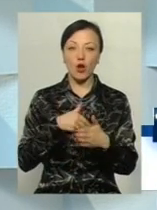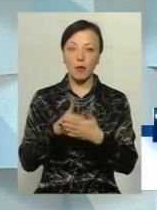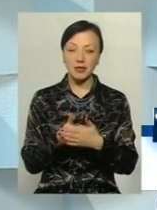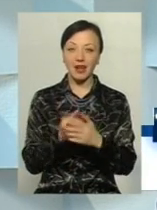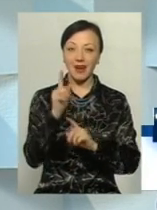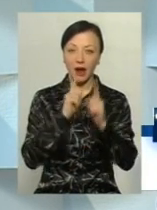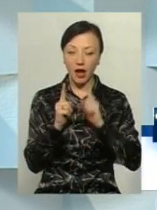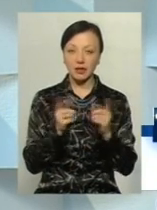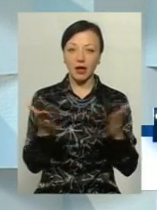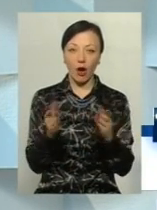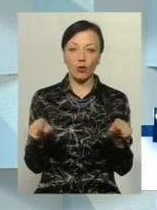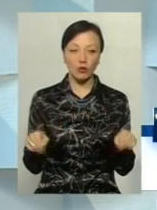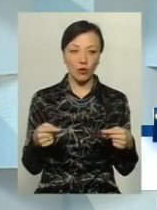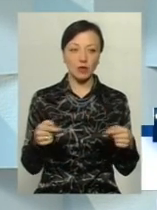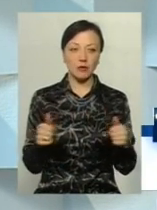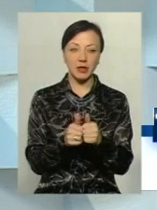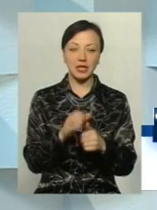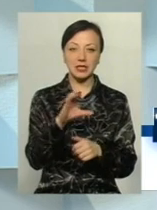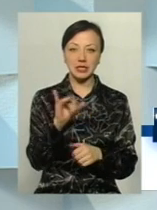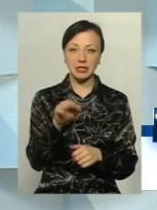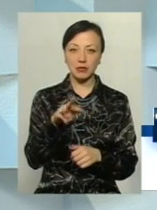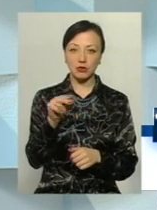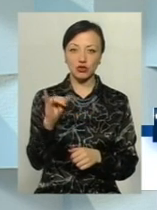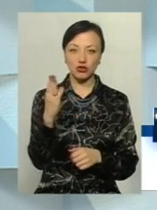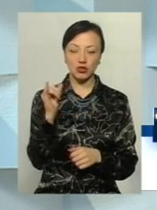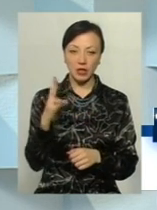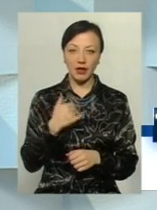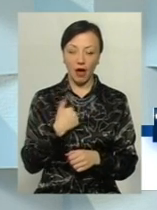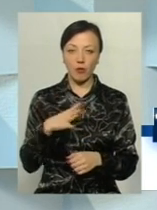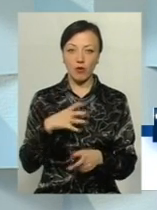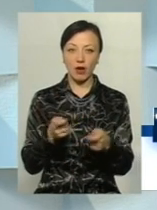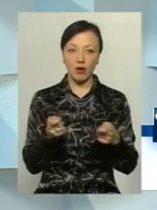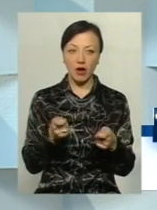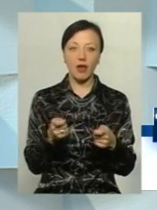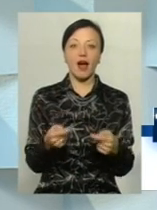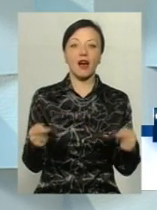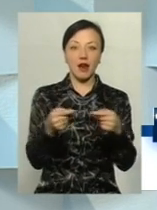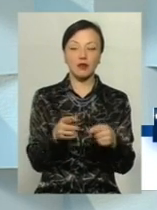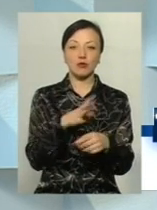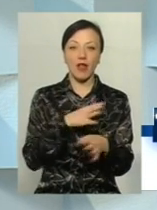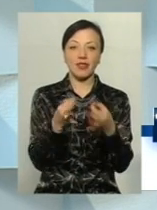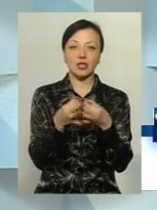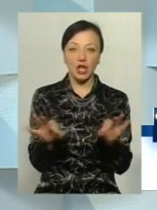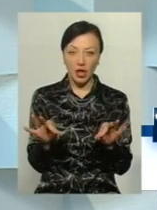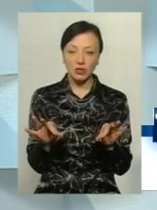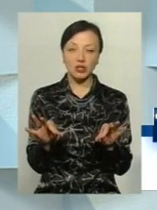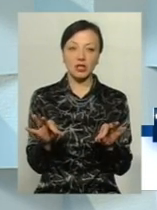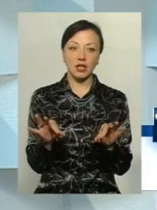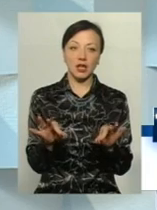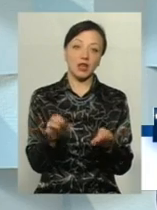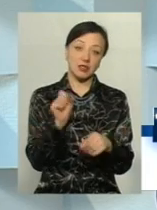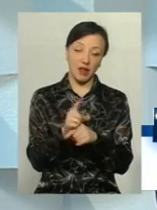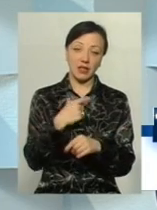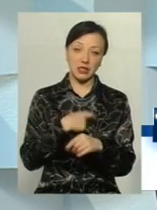рада, яка утворювалася при Семчишиної, якою я мав честь керувати, вона якраз була незалежною і ставлена для себе